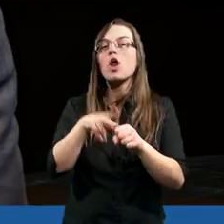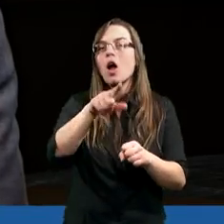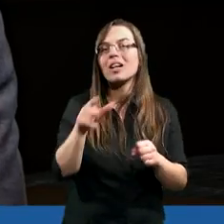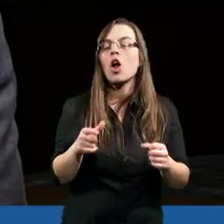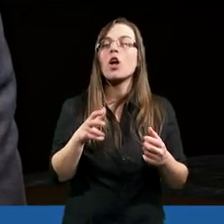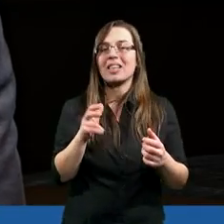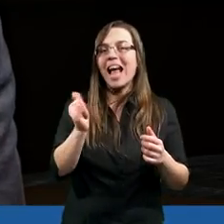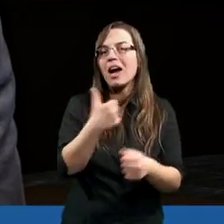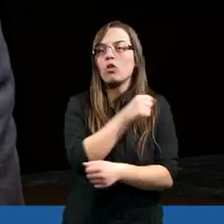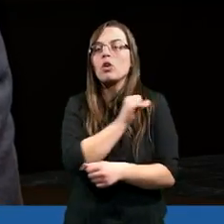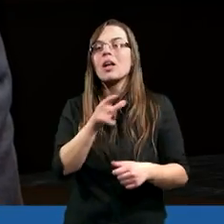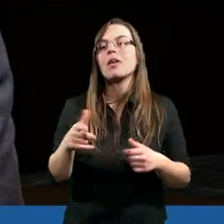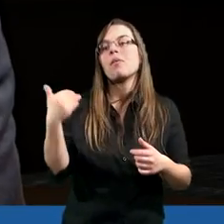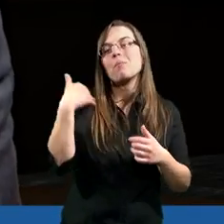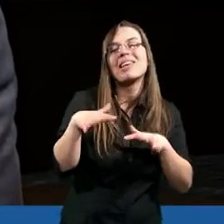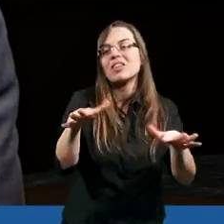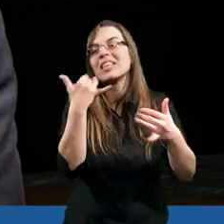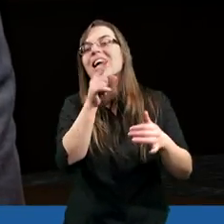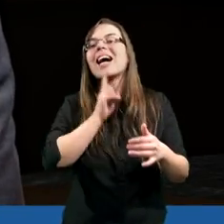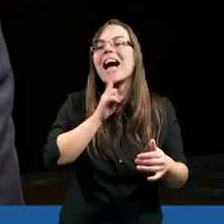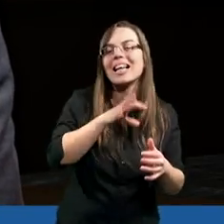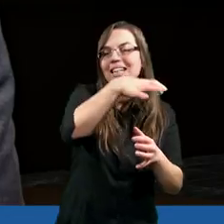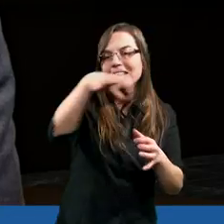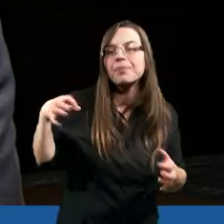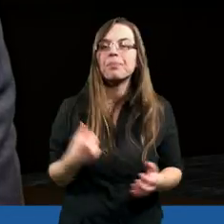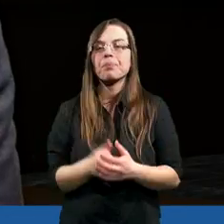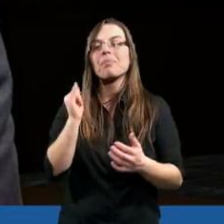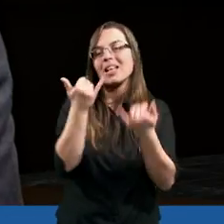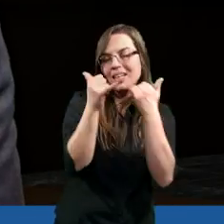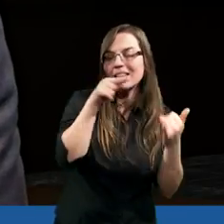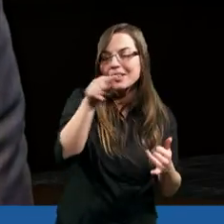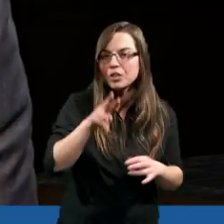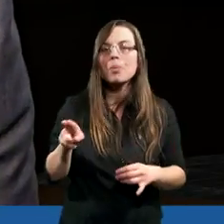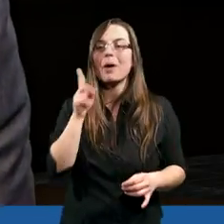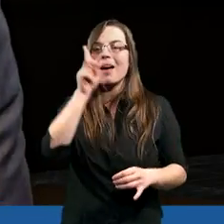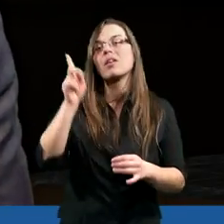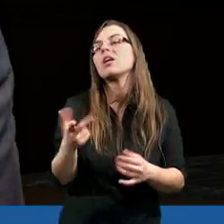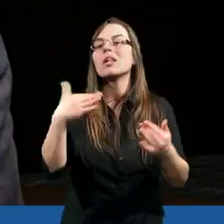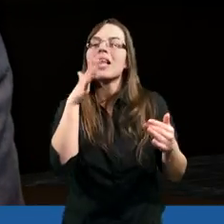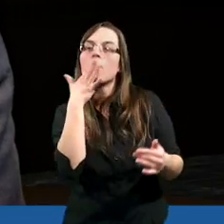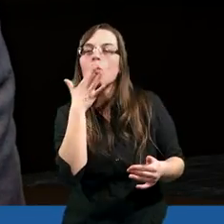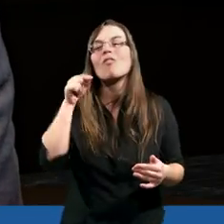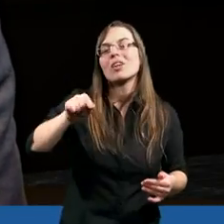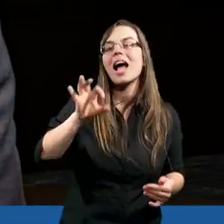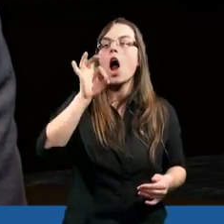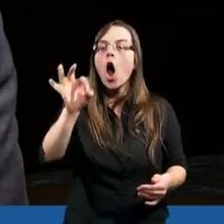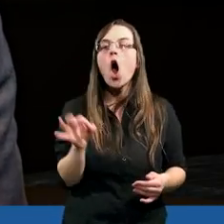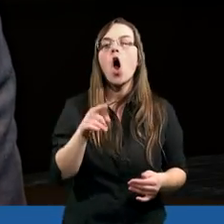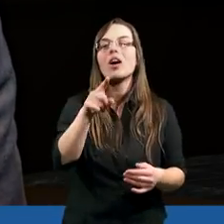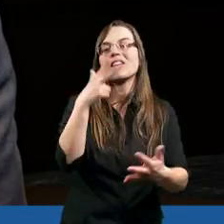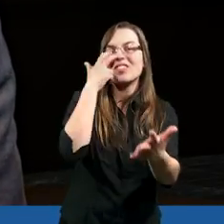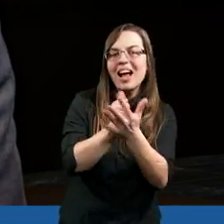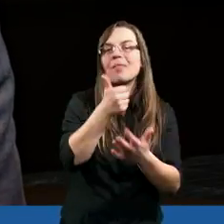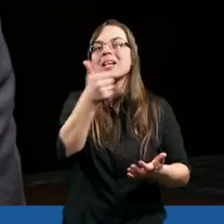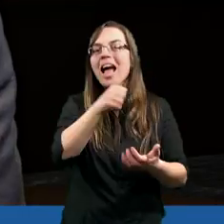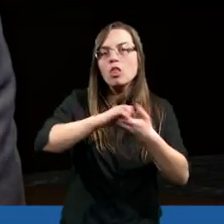określa się cała jako chrześcijańska, ileż było wojen religijnych i innych, które nie mówią wtedy o, nie